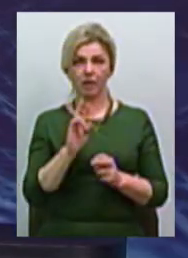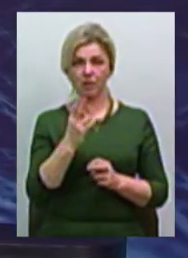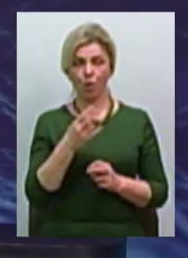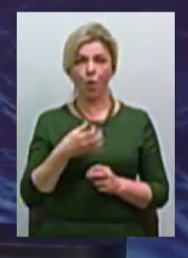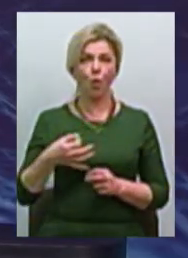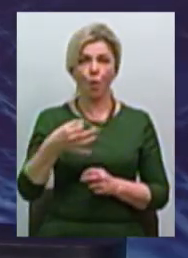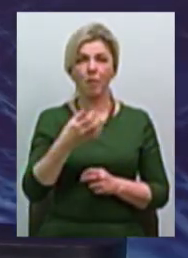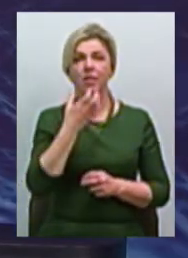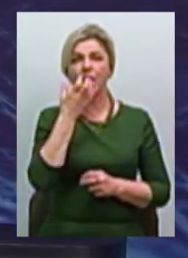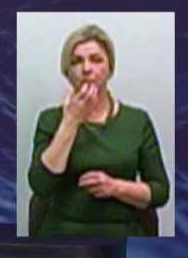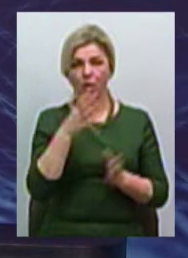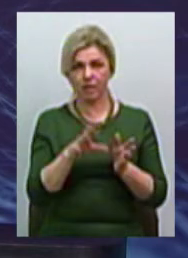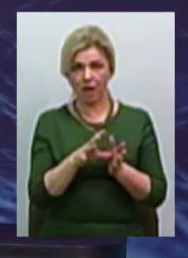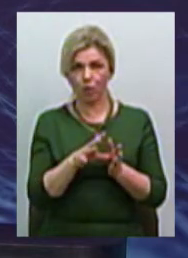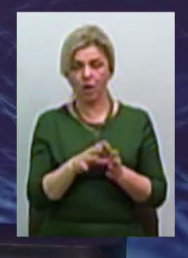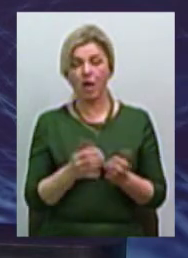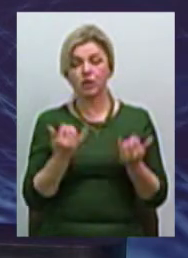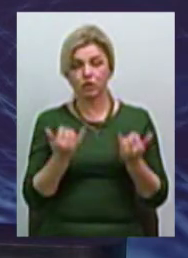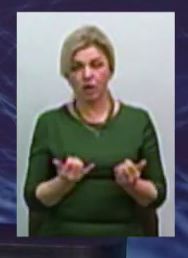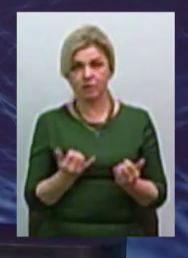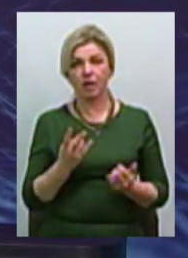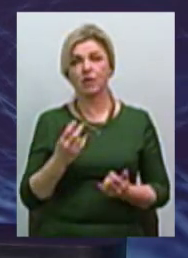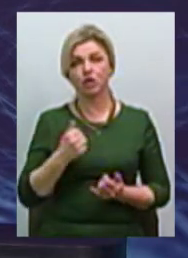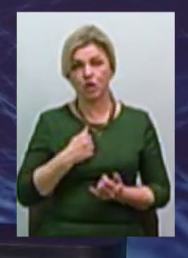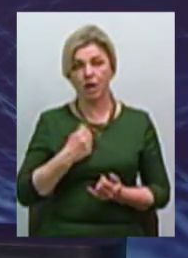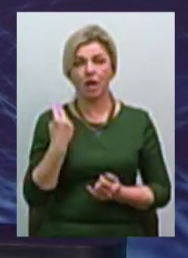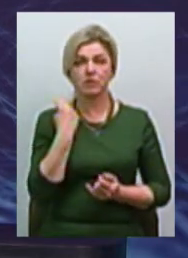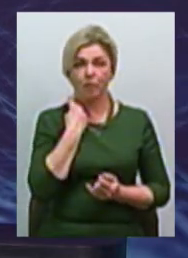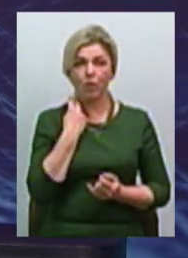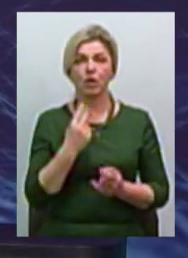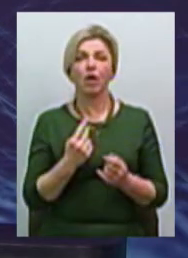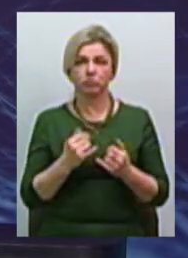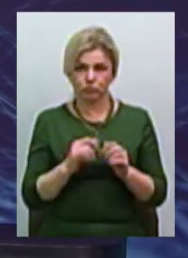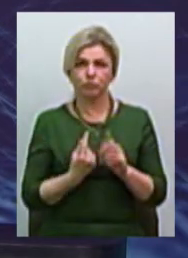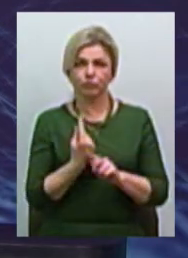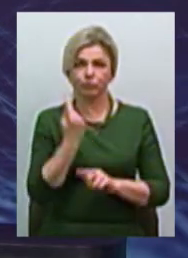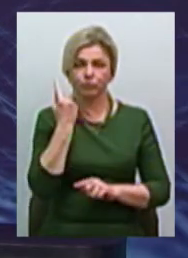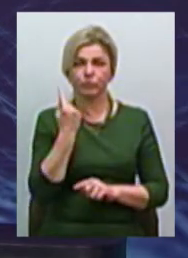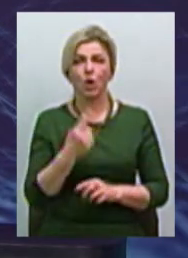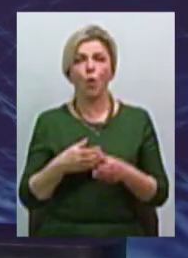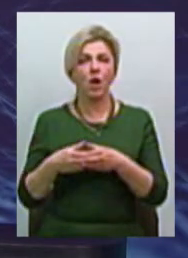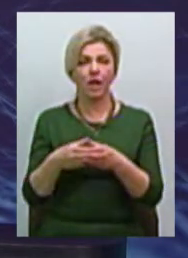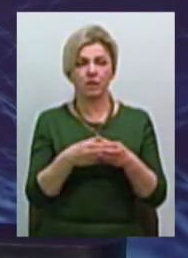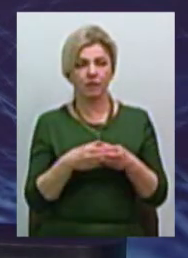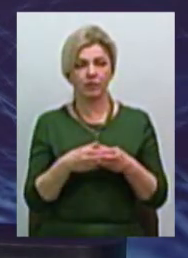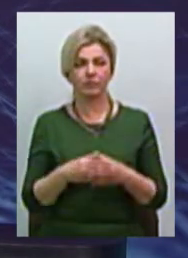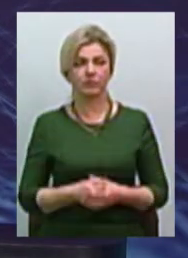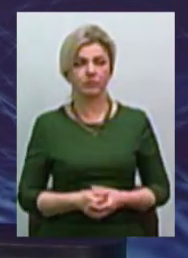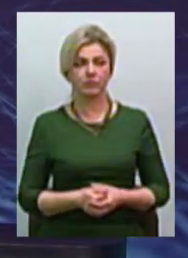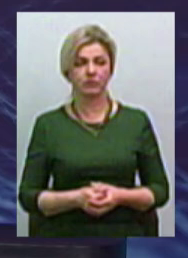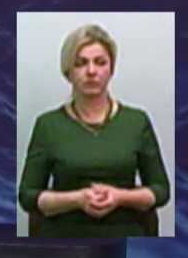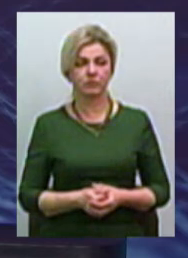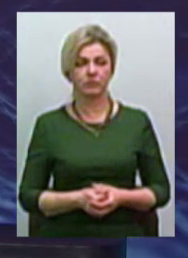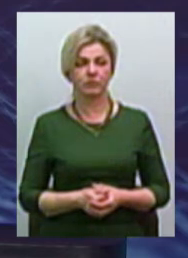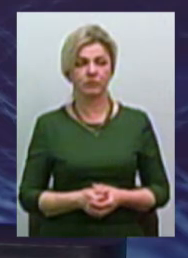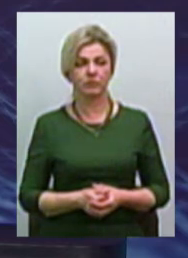Бултеплоенерго. І на даний час, на жаль, заборгованість там зростає. колектив, ну,